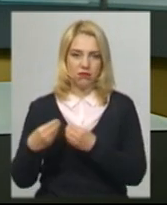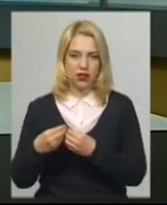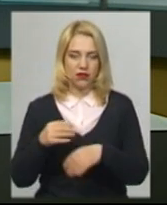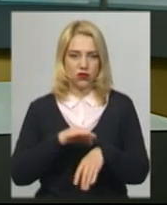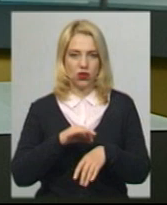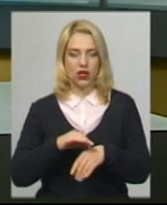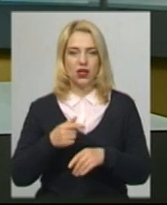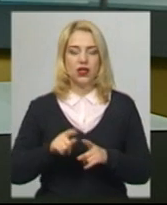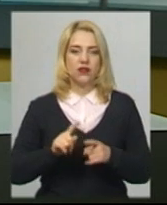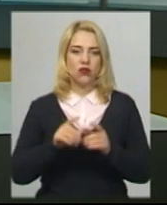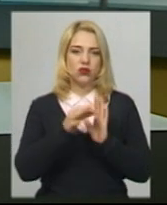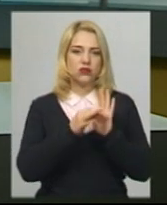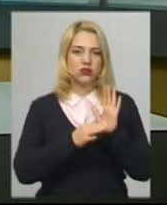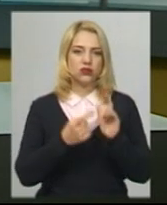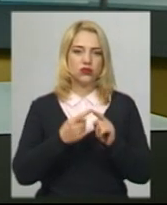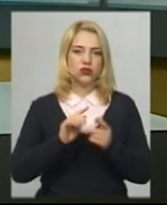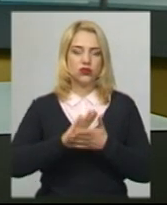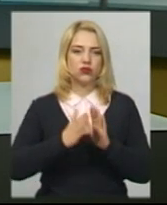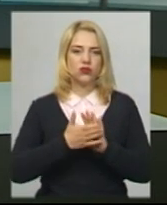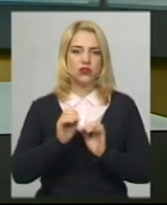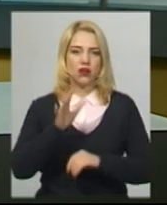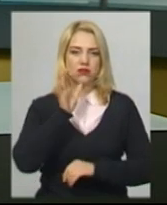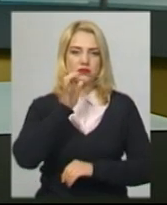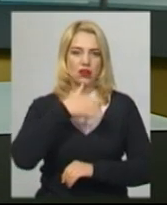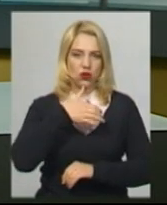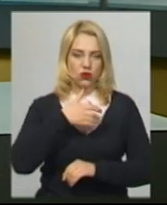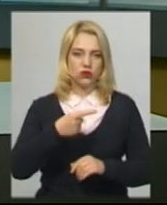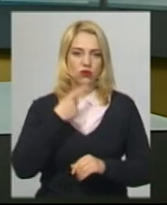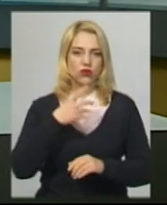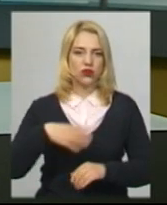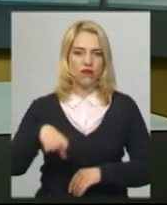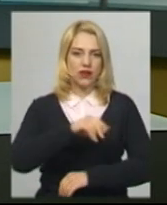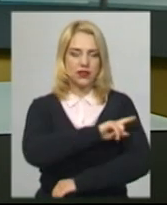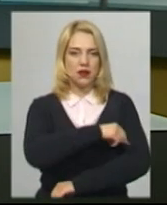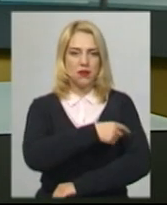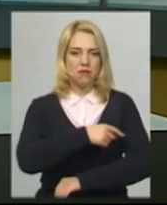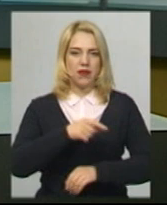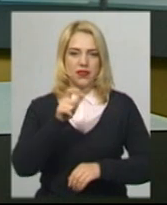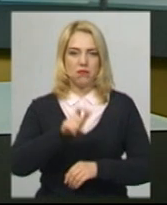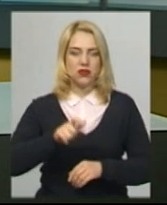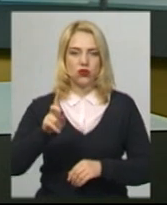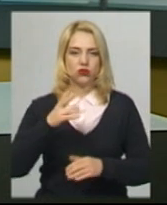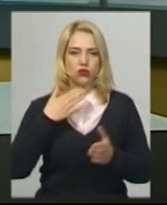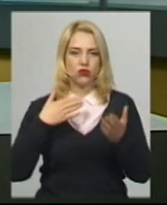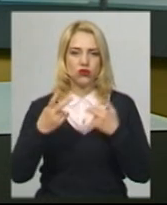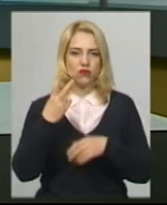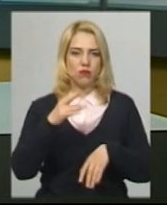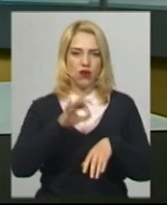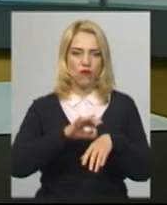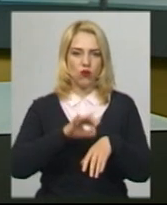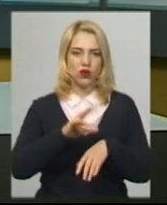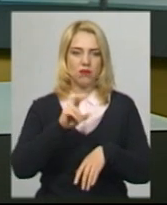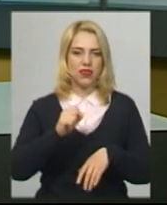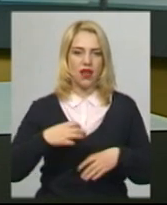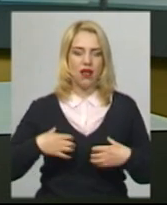Примуш оцінює ситуацію на Чемеровеччині як серйозну. Каже, що увесь медперсонал, що контактував із двома хворими на пневмонію,